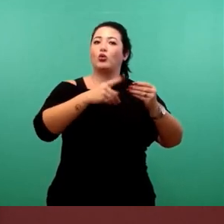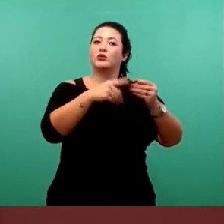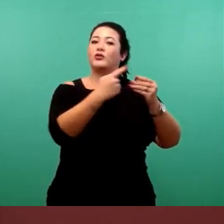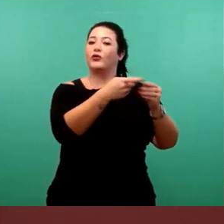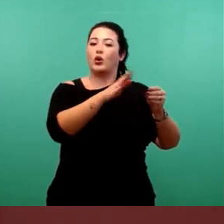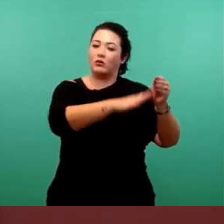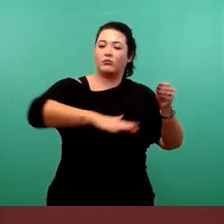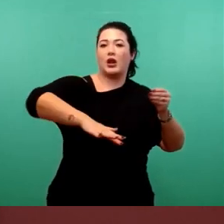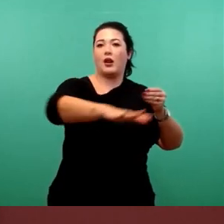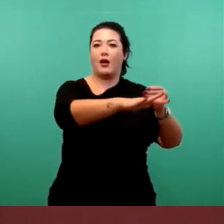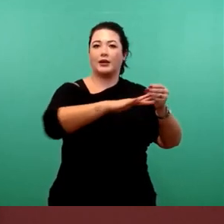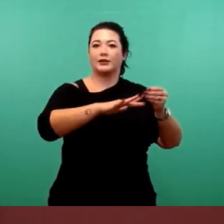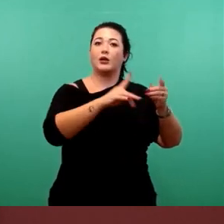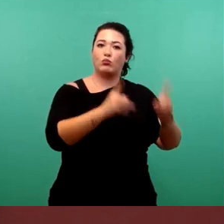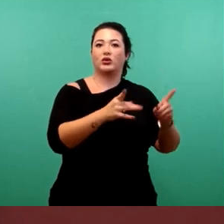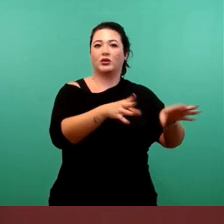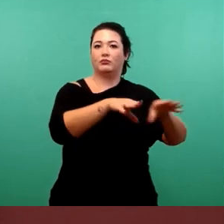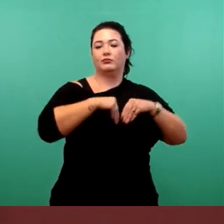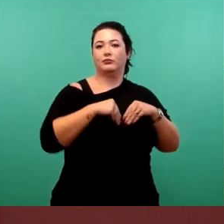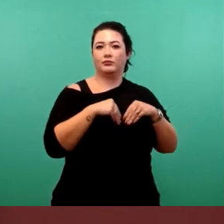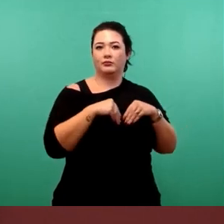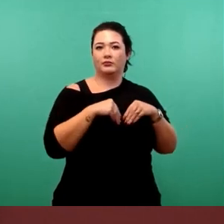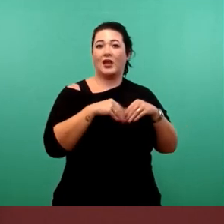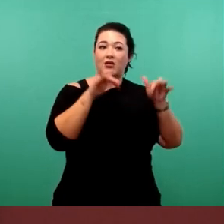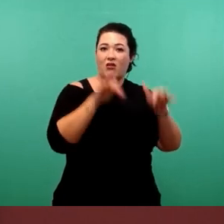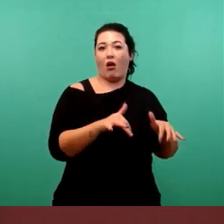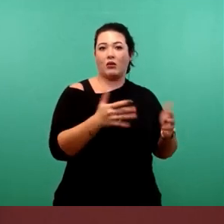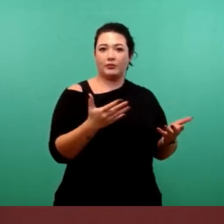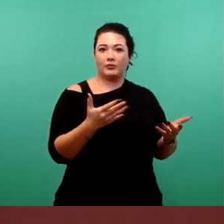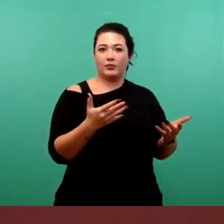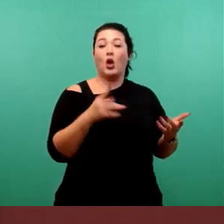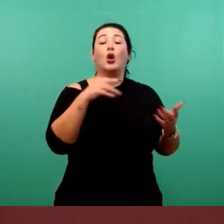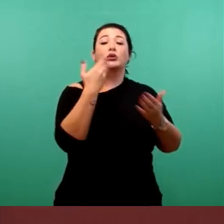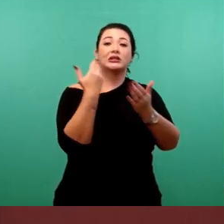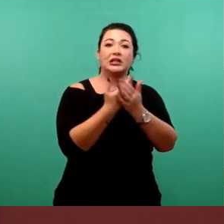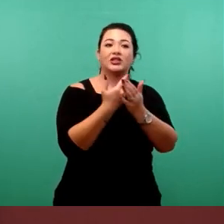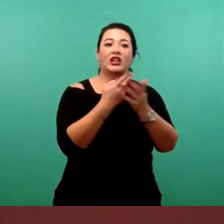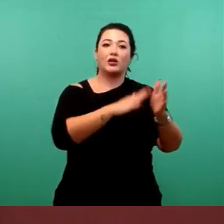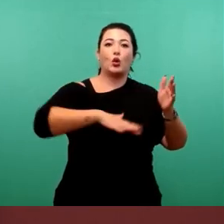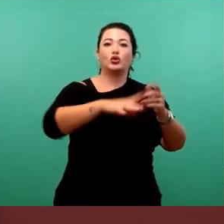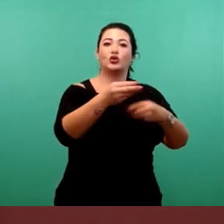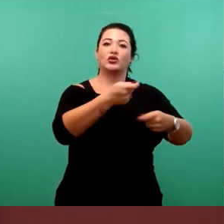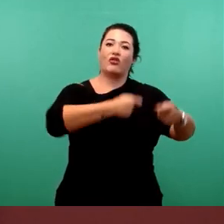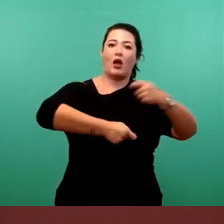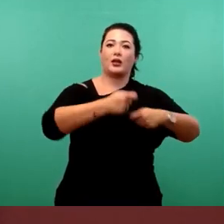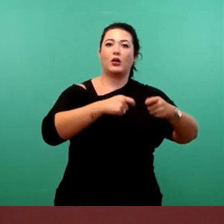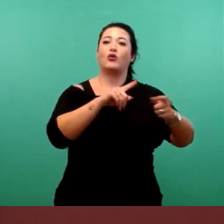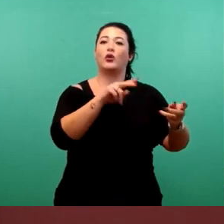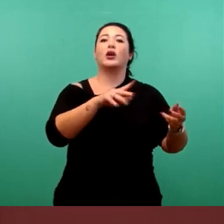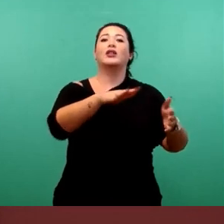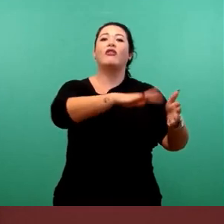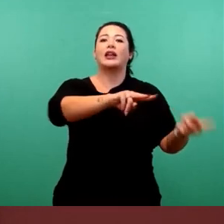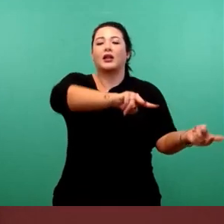Bebauungsplans besitzt. Bezogen auf die in diesem Zusammenhang laufenden Grundstücksverhandlungen zum Flächentausch in den